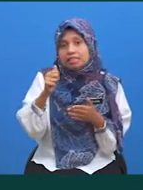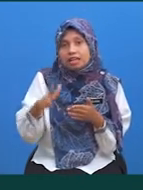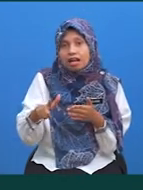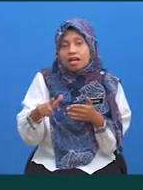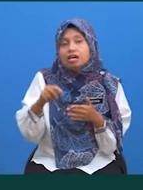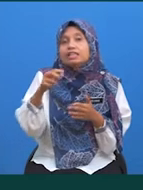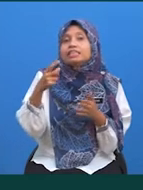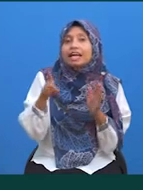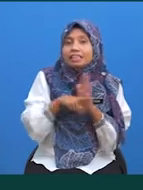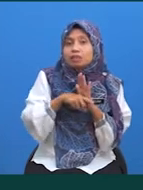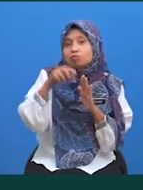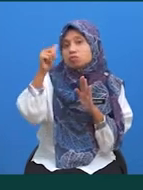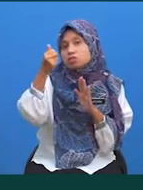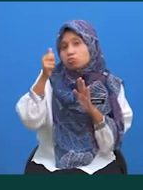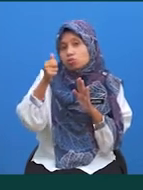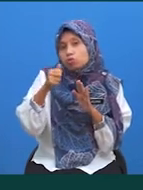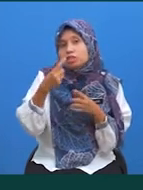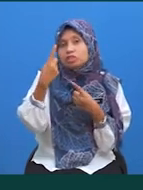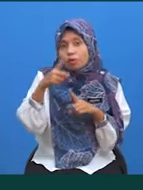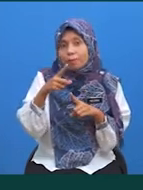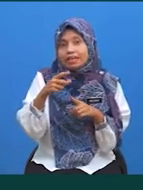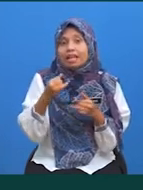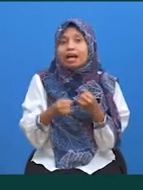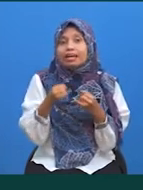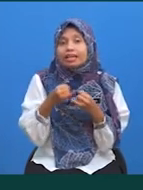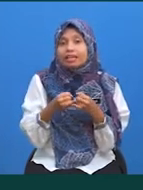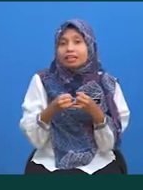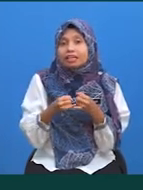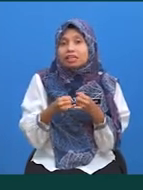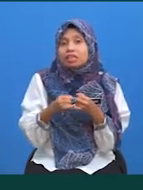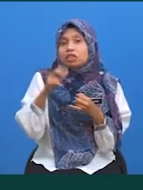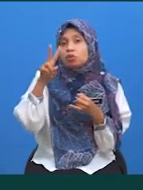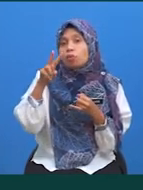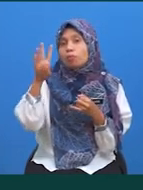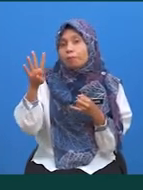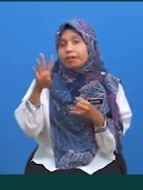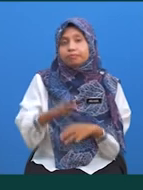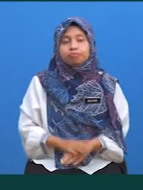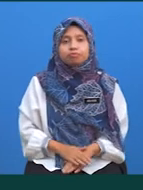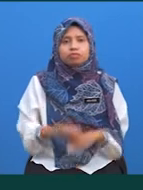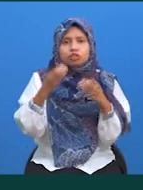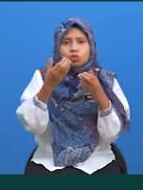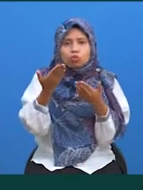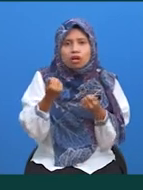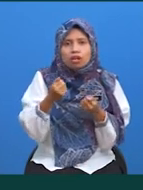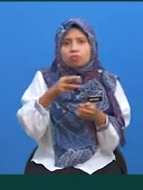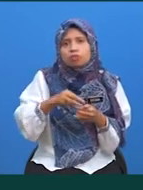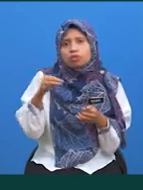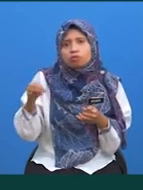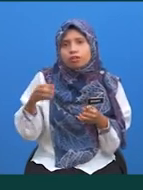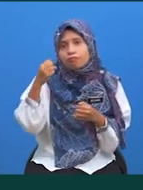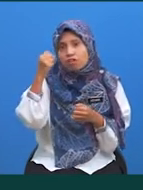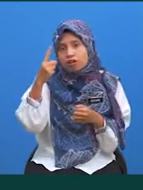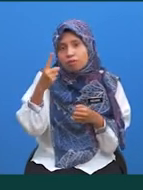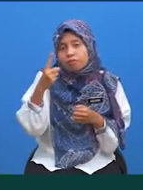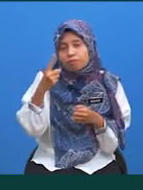negatif 10 Maka, jawapan akhirnya ialah 24 Cikgu harap murid-murid